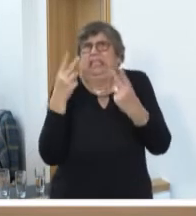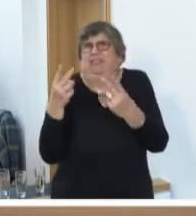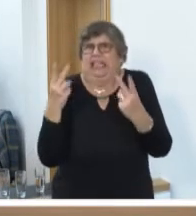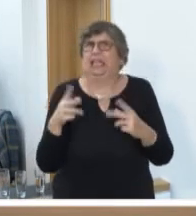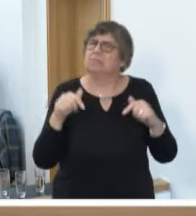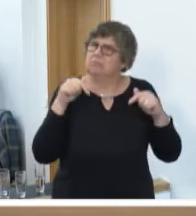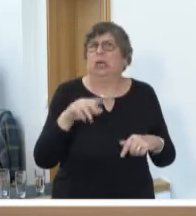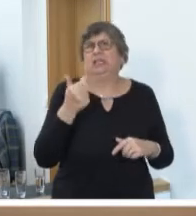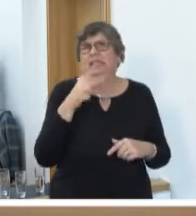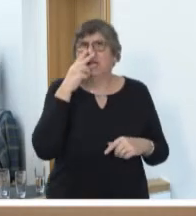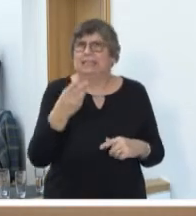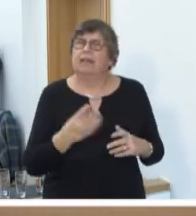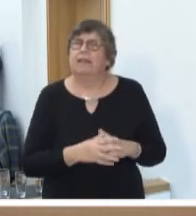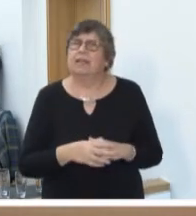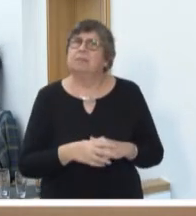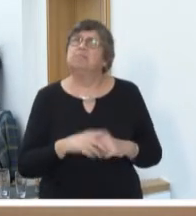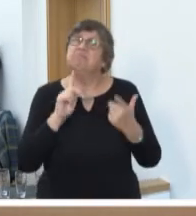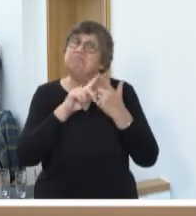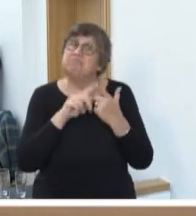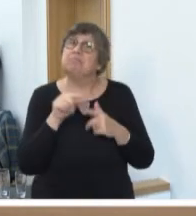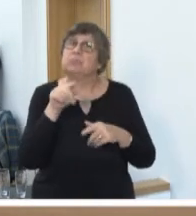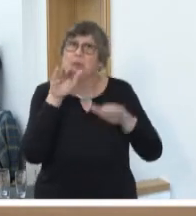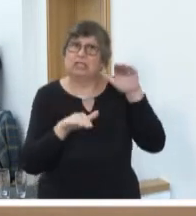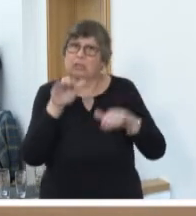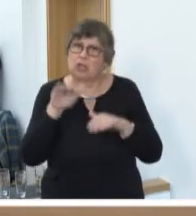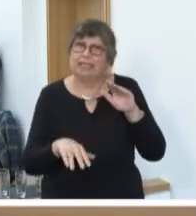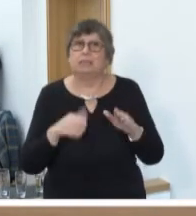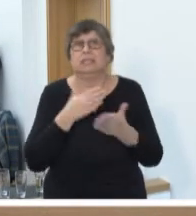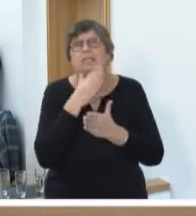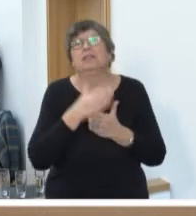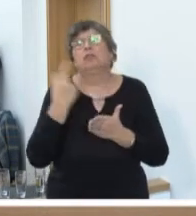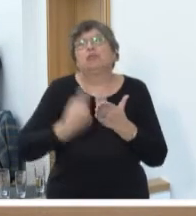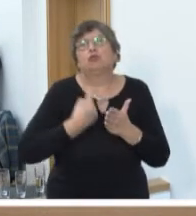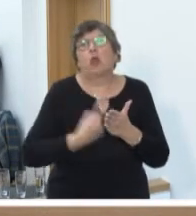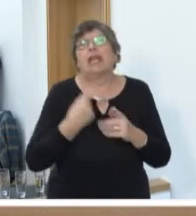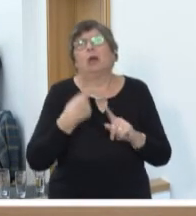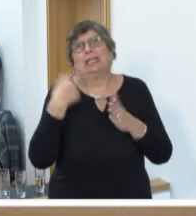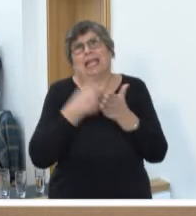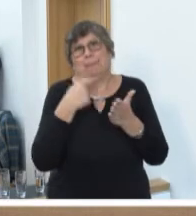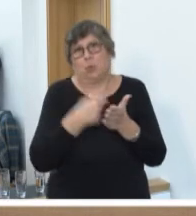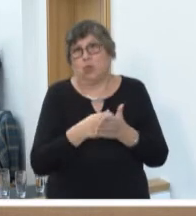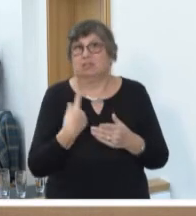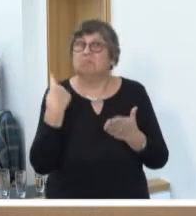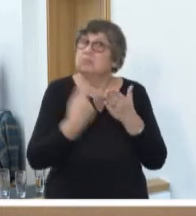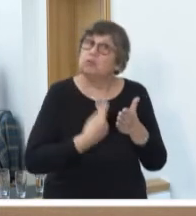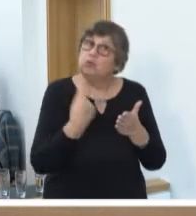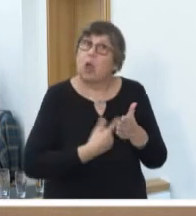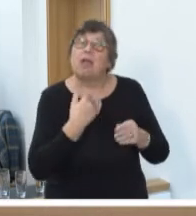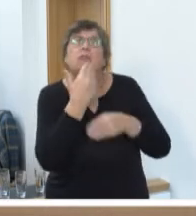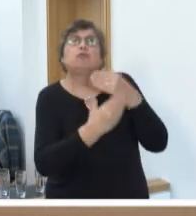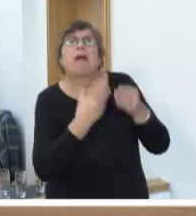hat man hier mal wieder gesehen. Und dann zweitens, Sie müssen unterscheiden zwischen Steuern und Gebühren. Steuern werden für alles Mögliche nachher